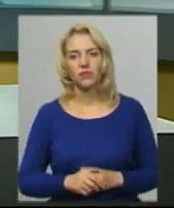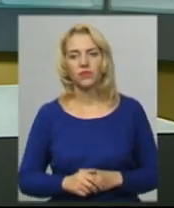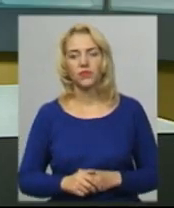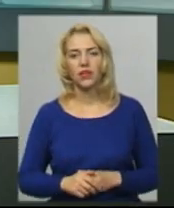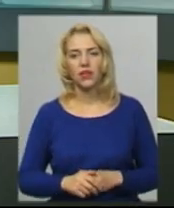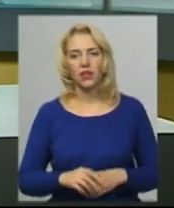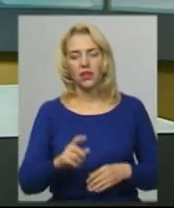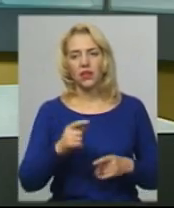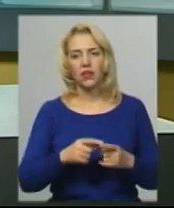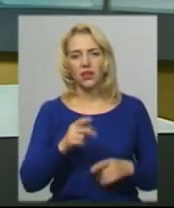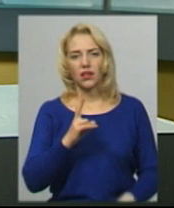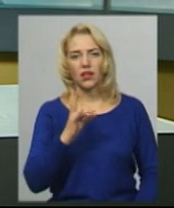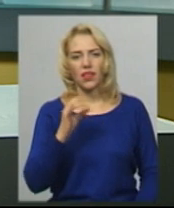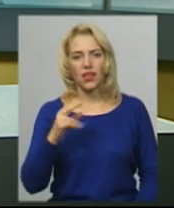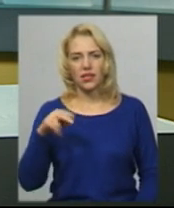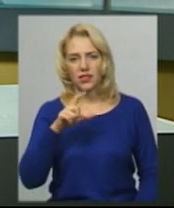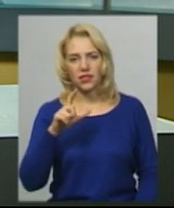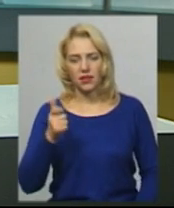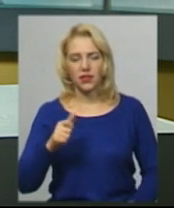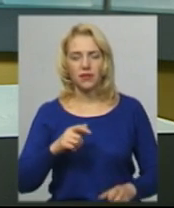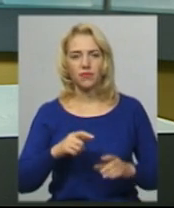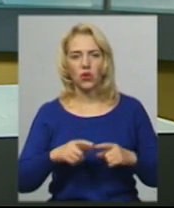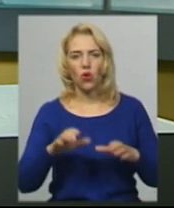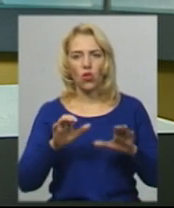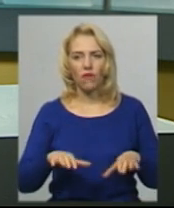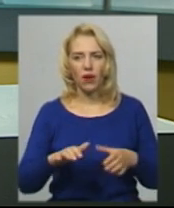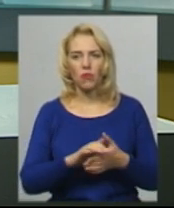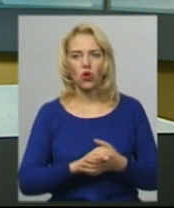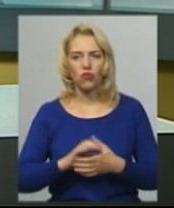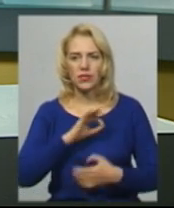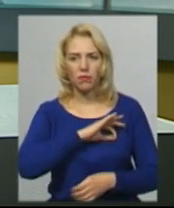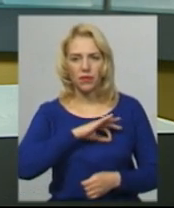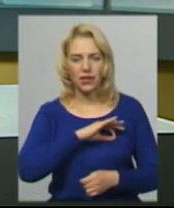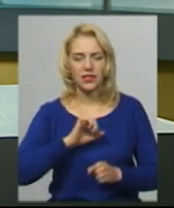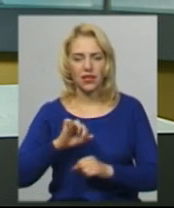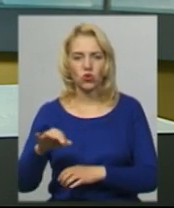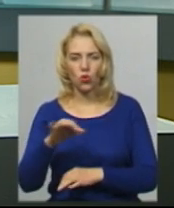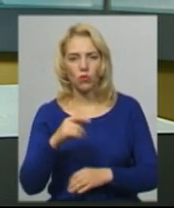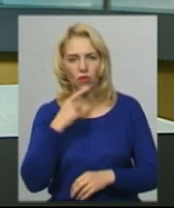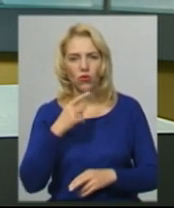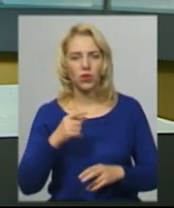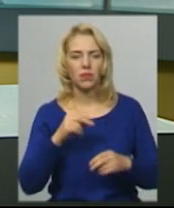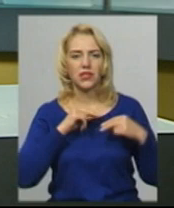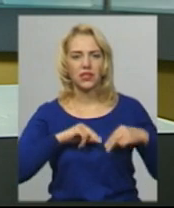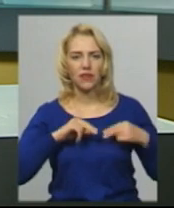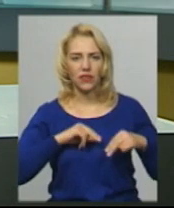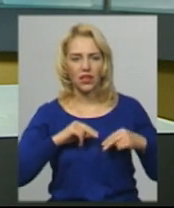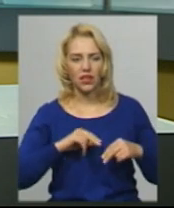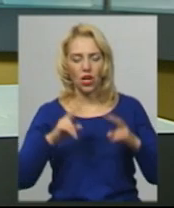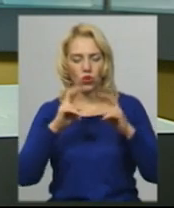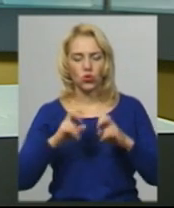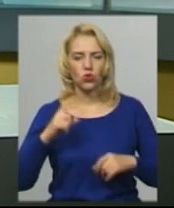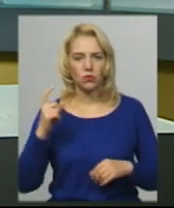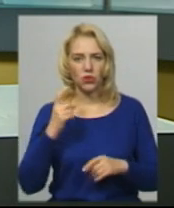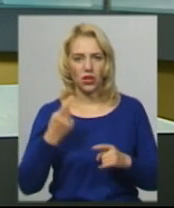Надія Кнезь, голова профспілки захисту підприємства області, каже, працівники дослідного господарства проскурівка звернулись